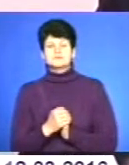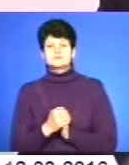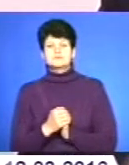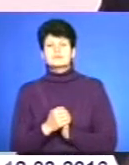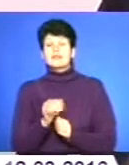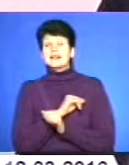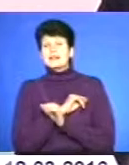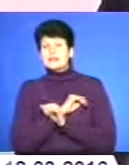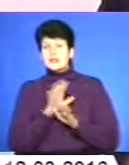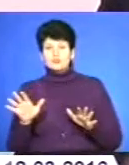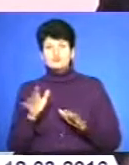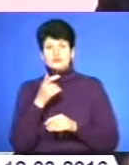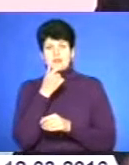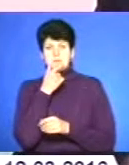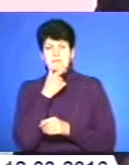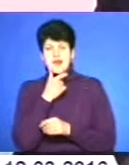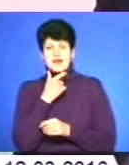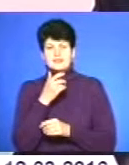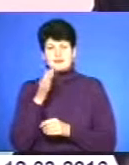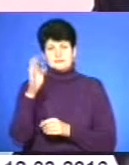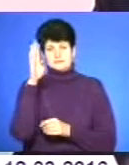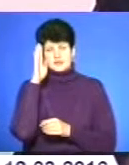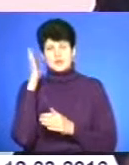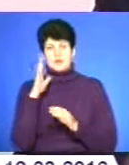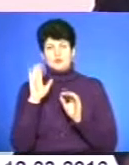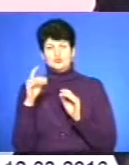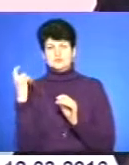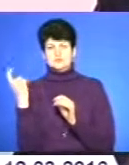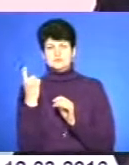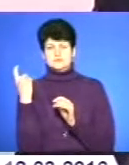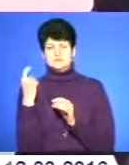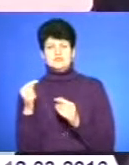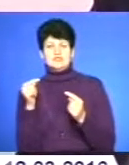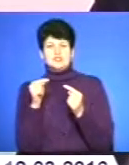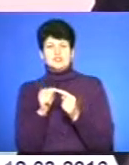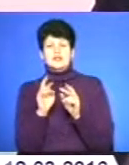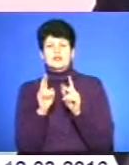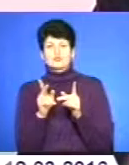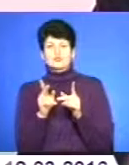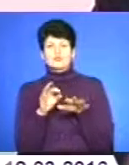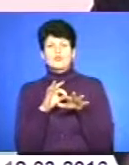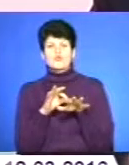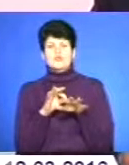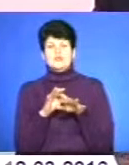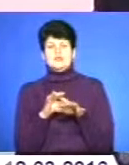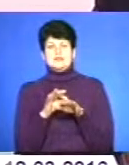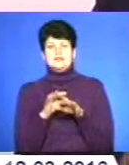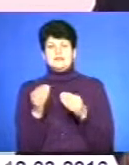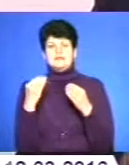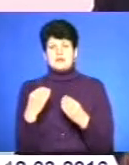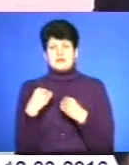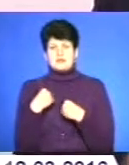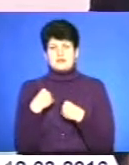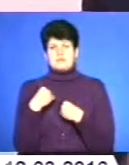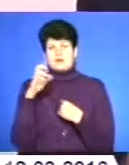Не буде пана, який буде визначати, як йому поводитися з надбанням, яке нам дав Бог